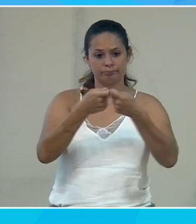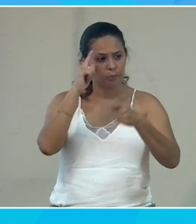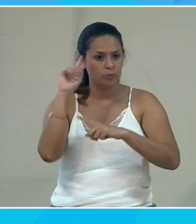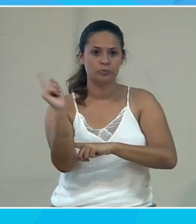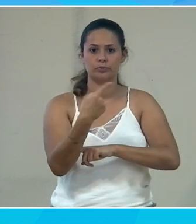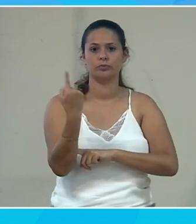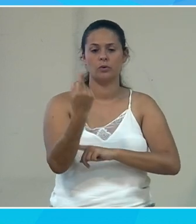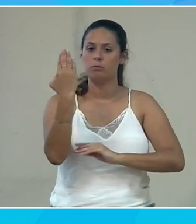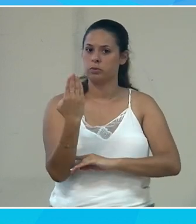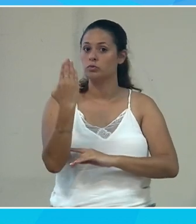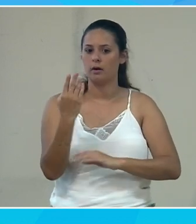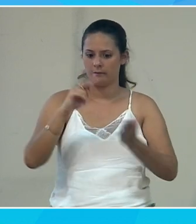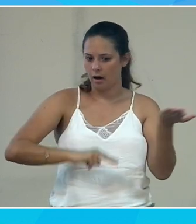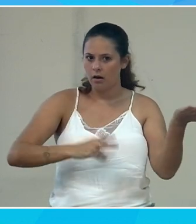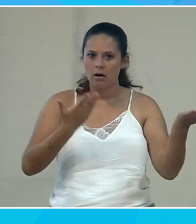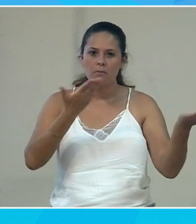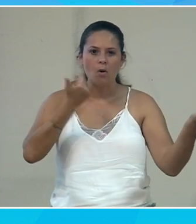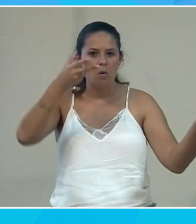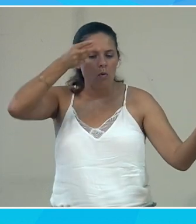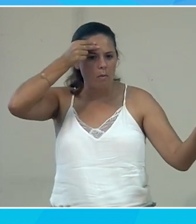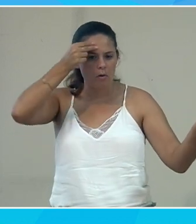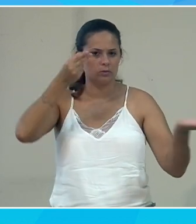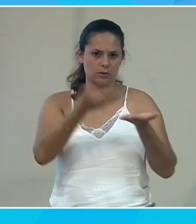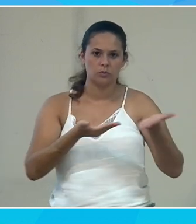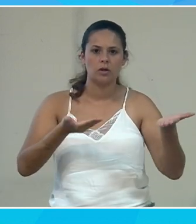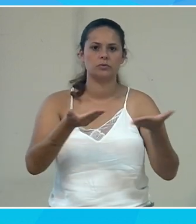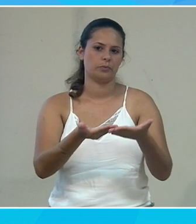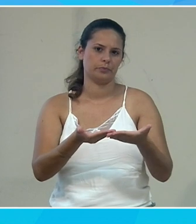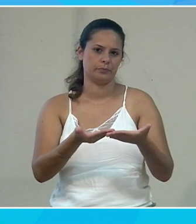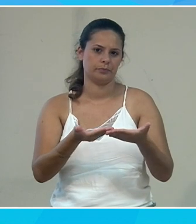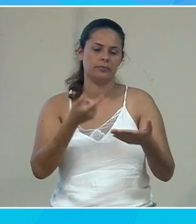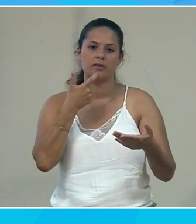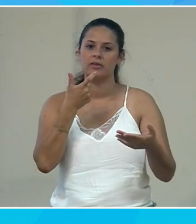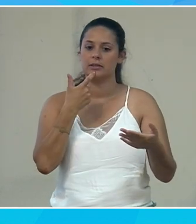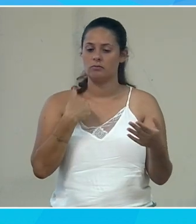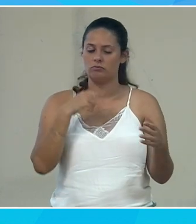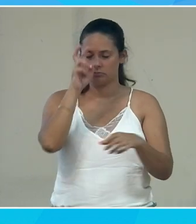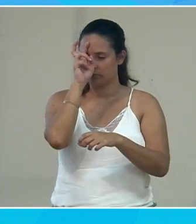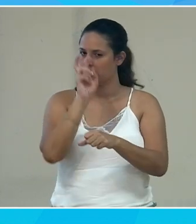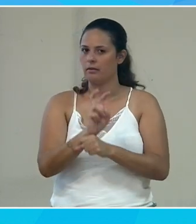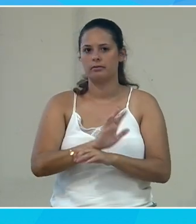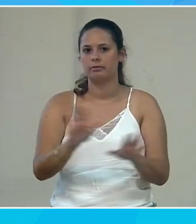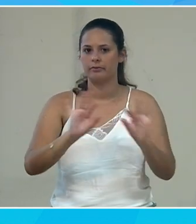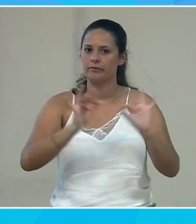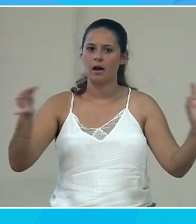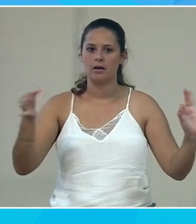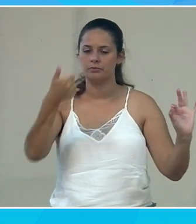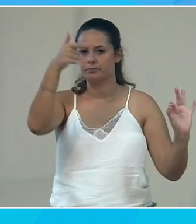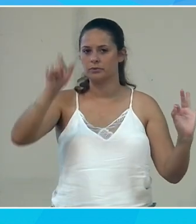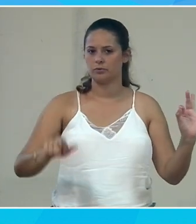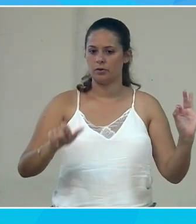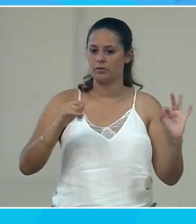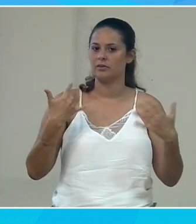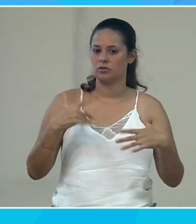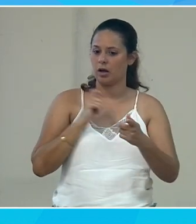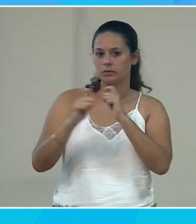besoin finalement de mieux comprendre la situation. Moi, je retiens une phrase d'une personne avec